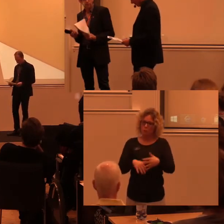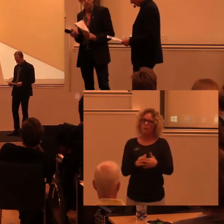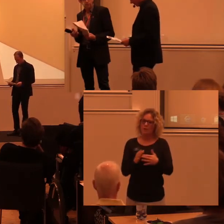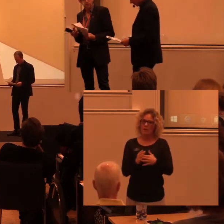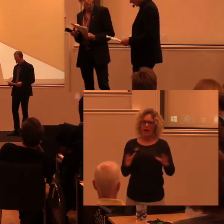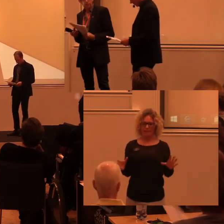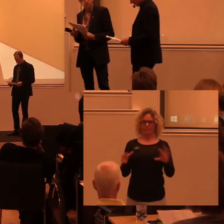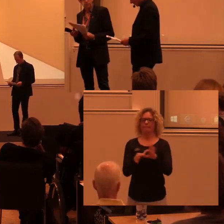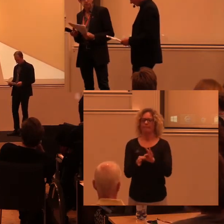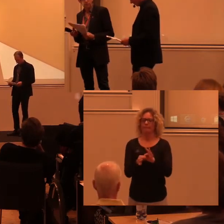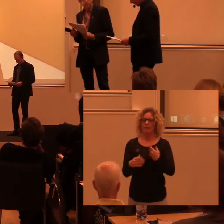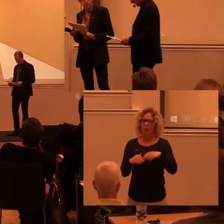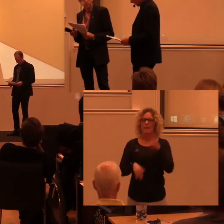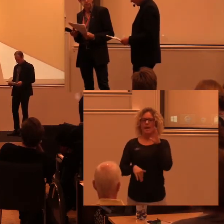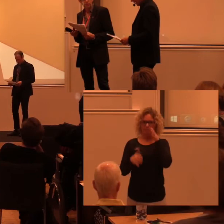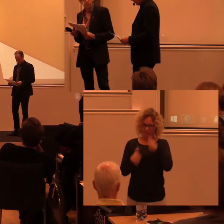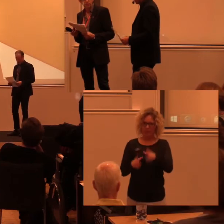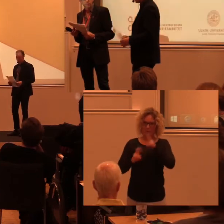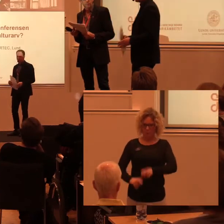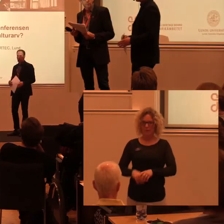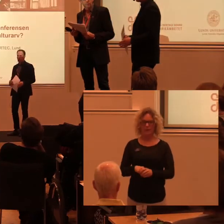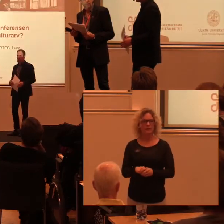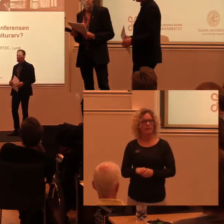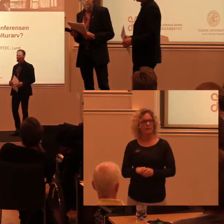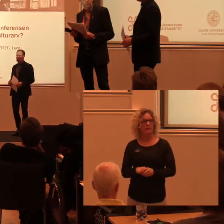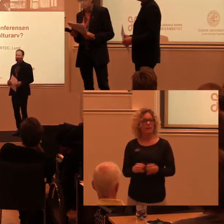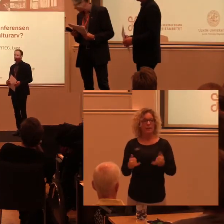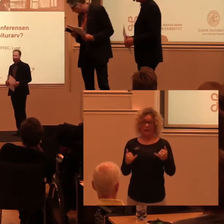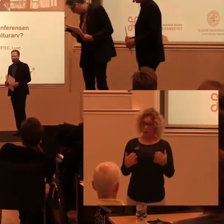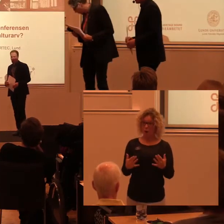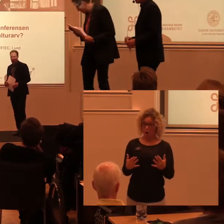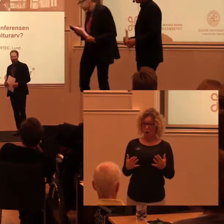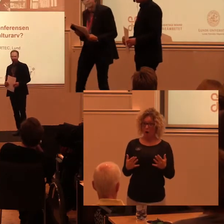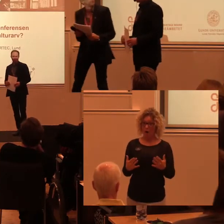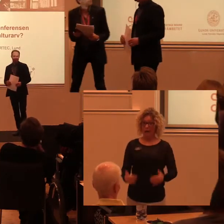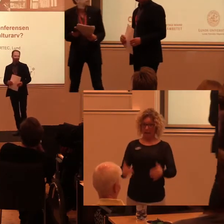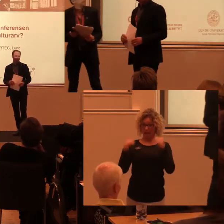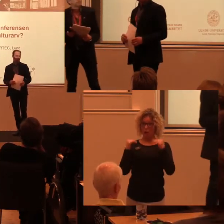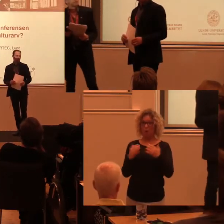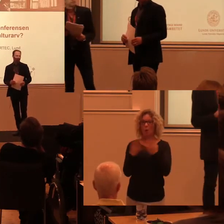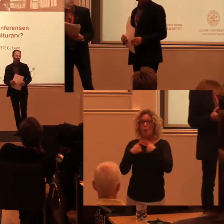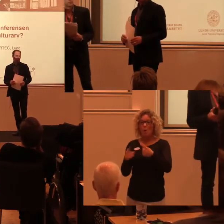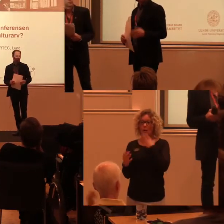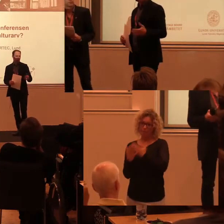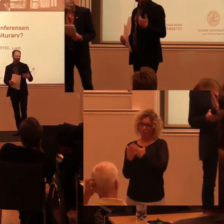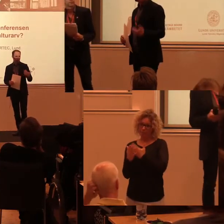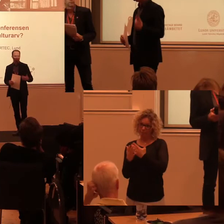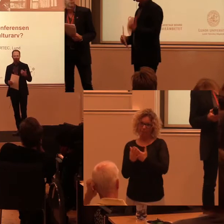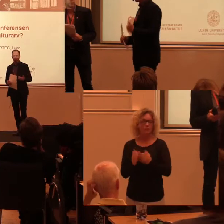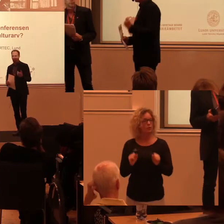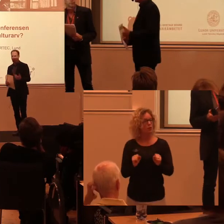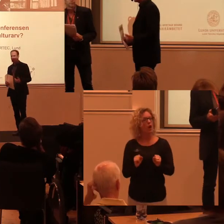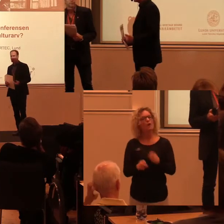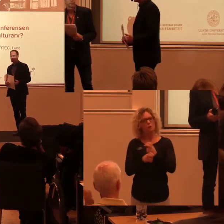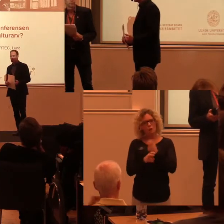biten vill vi ha mer av. Och vi har ganska många talare nu under dagen. Och vi kommer försöka ta